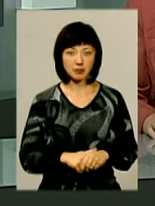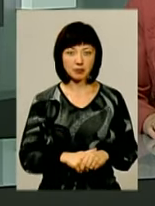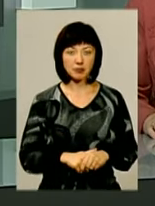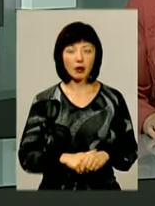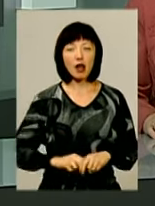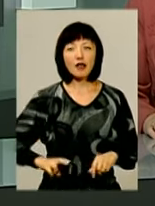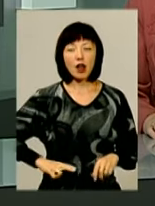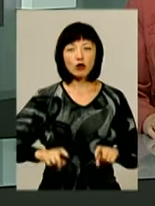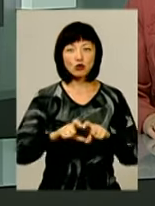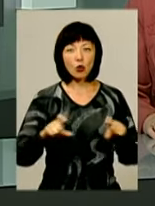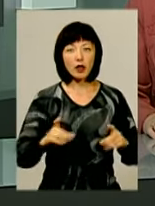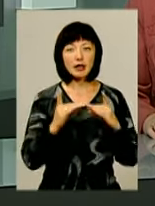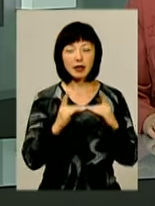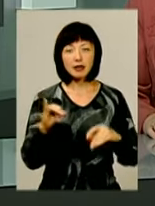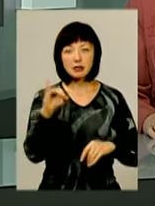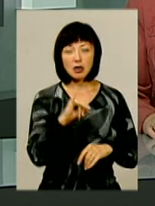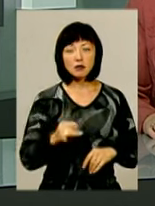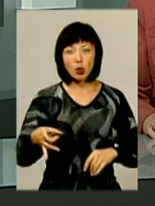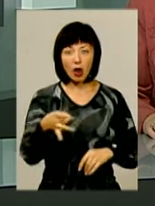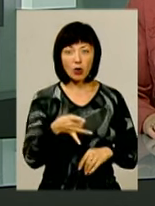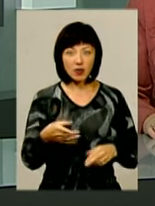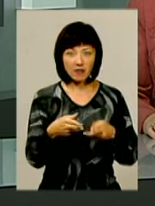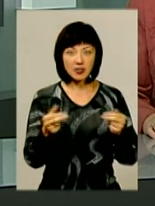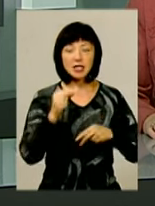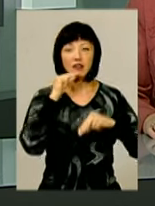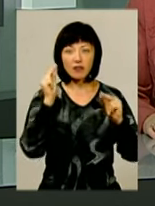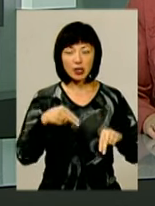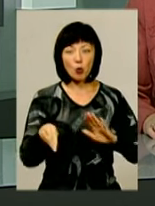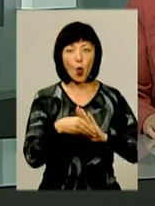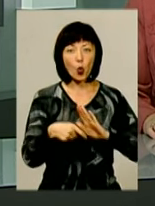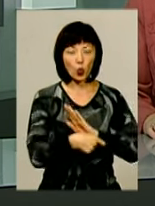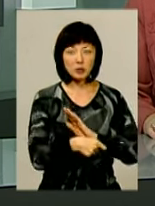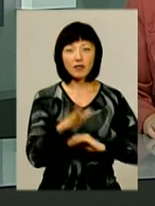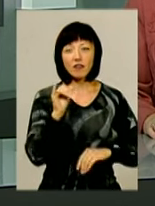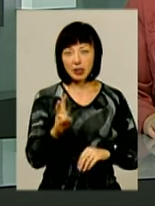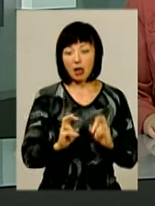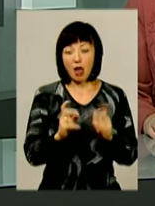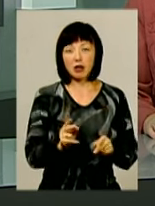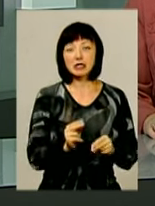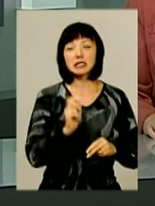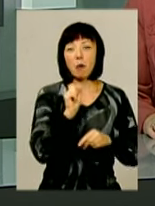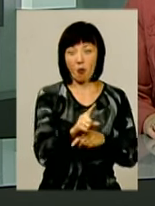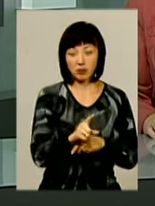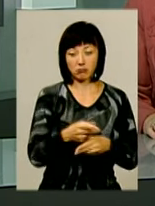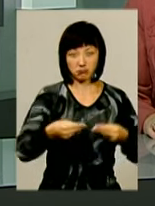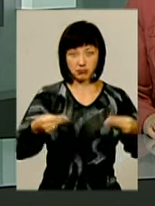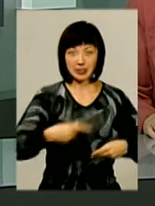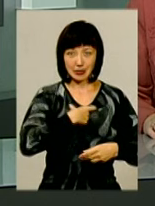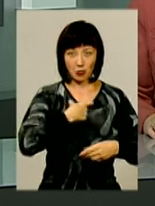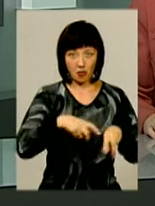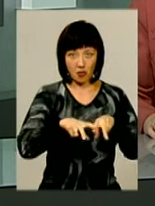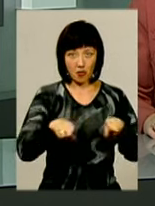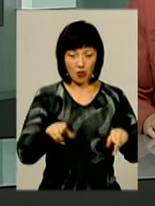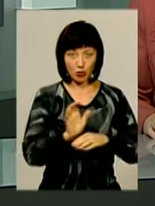Директора школи-інтернату в Ізяславському районі визнали винним у корупції. Він як замовник уклав самі з собою, як і з